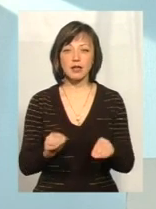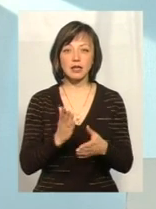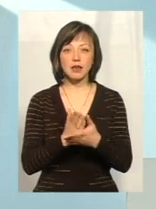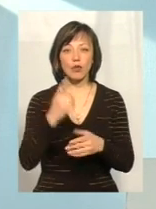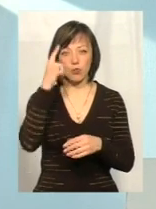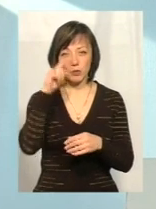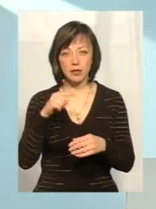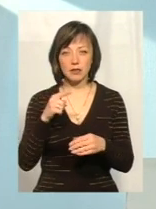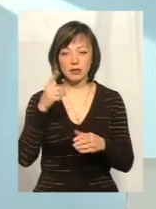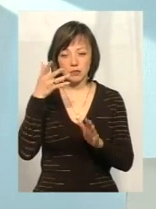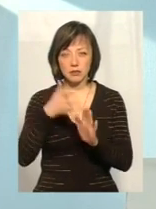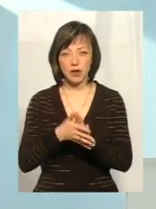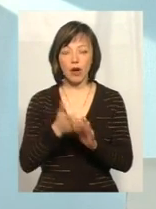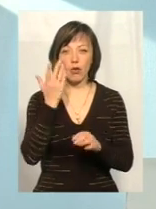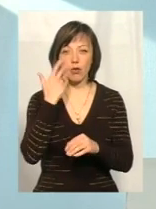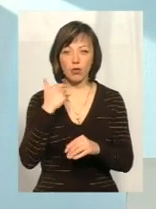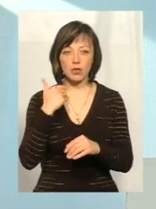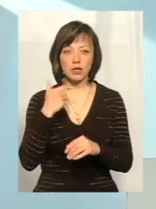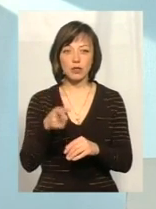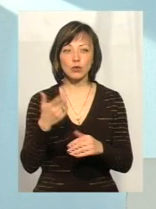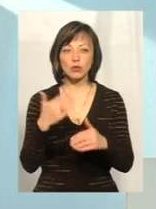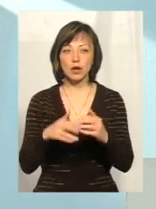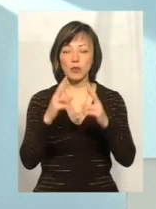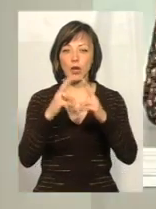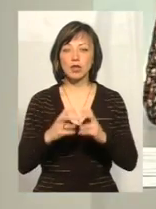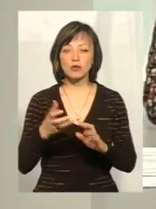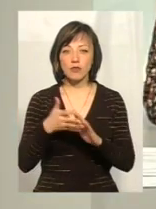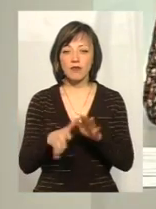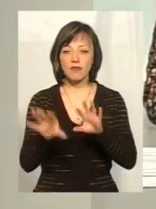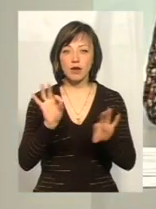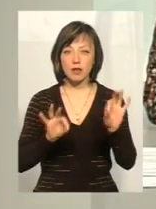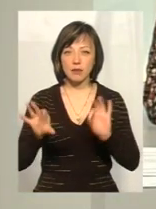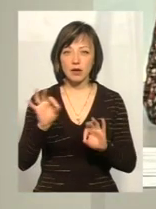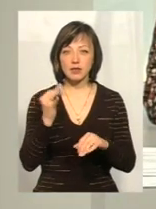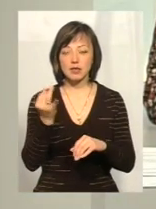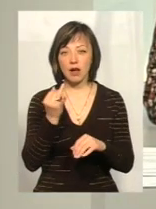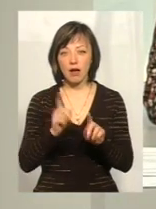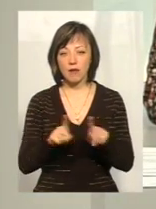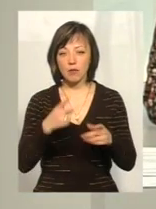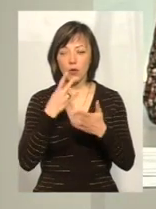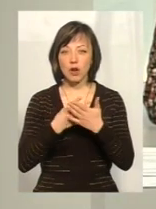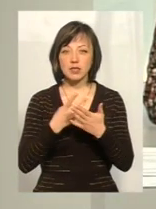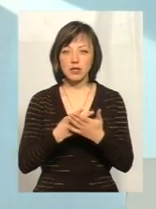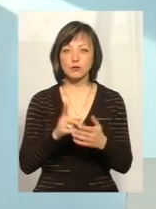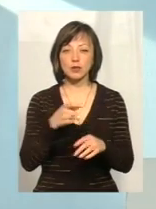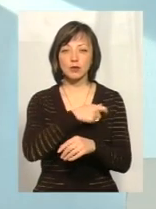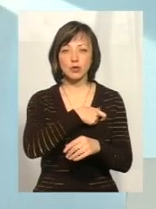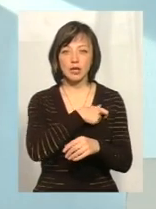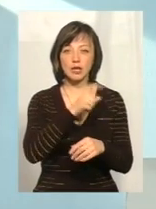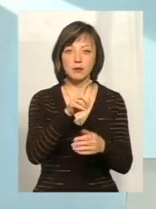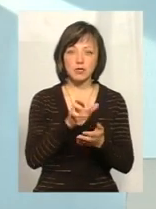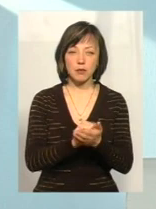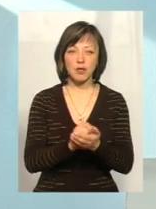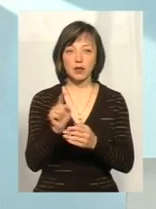її треба ще вміти читати. Тому, коли ти вже проаналізував, ти вже вибрав певні якісь цікавинки, ти показав, що депутат тим